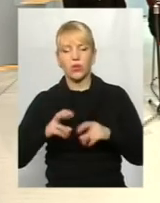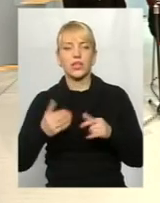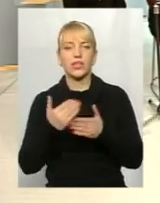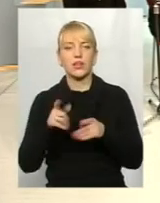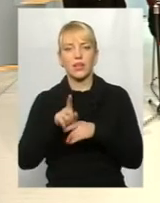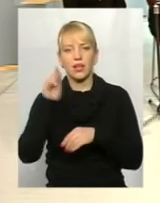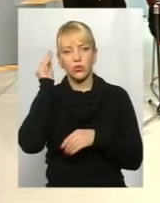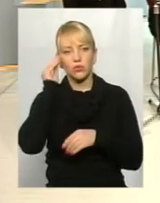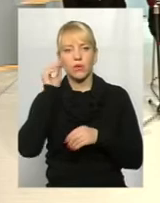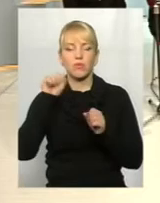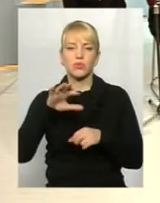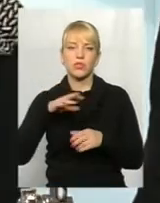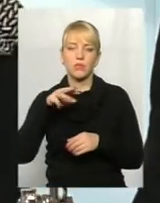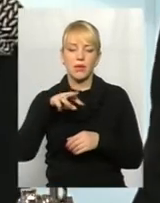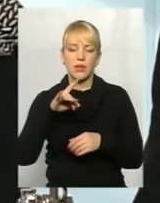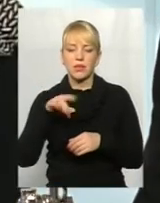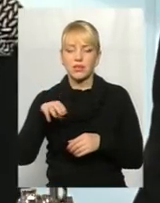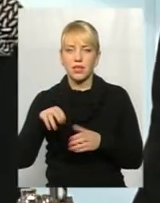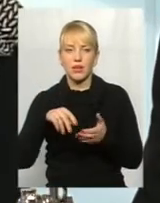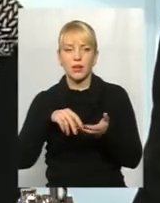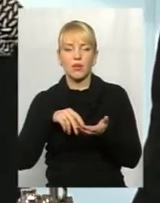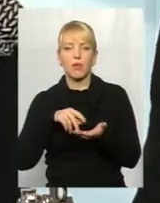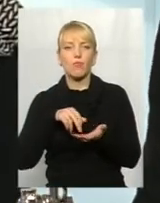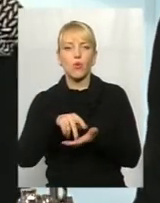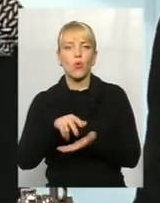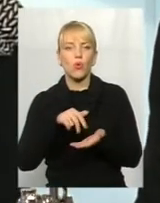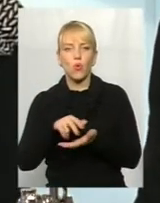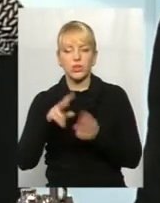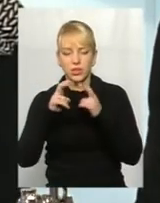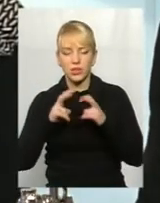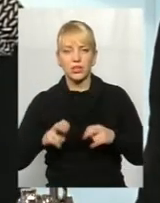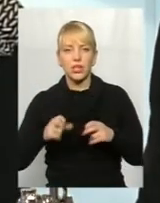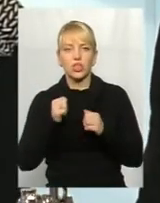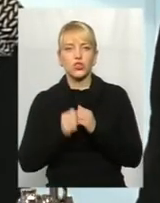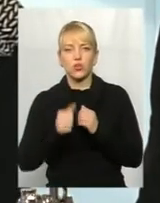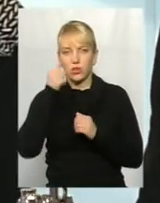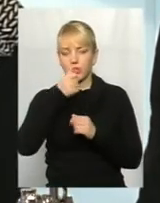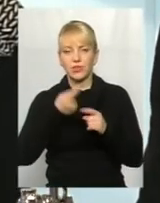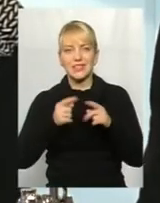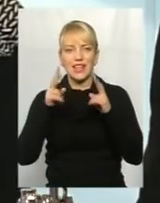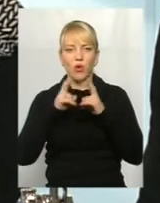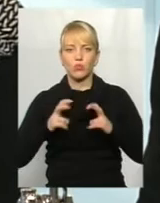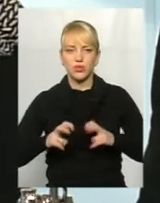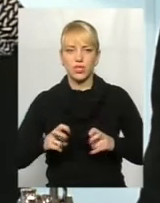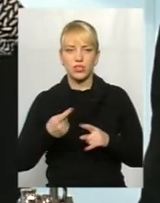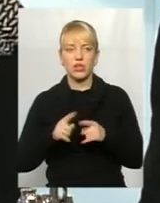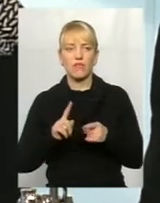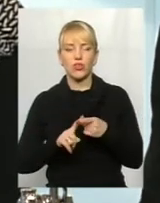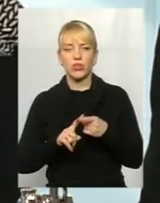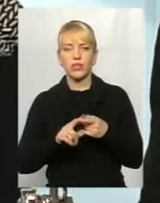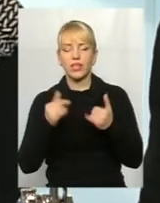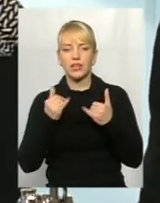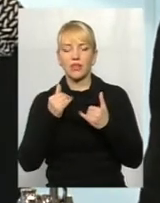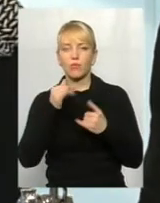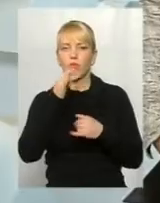думка, що може МРТ треба проходити щорічно, тобто це обстеження, воно на